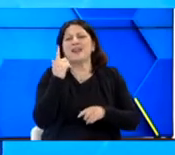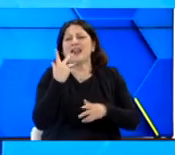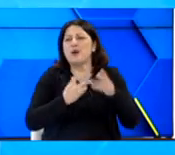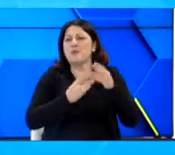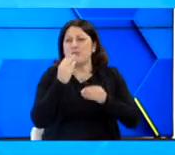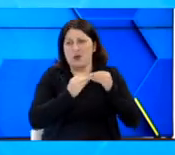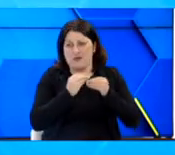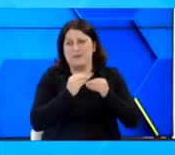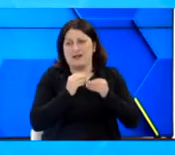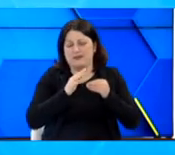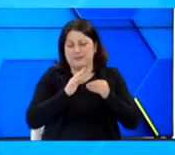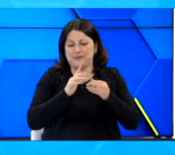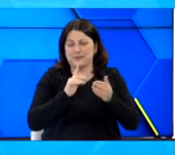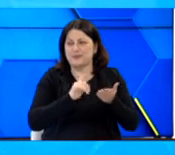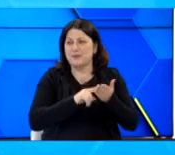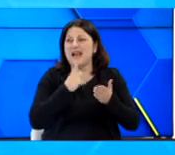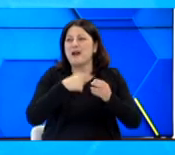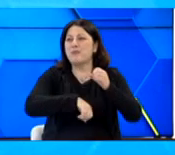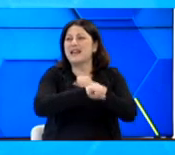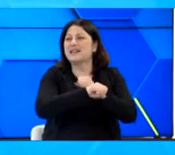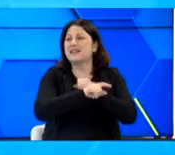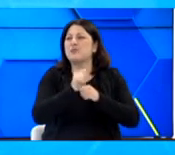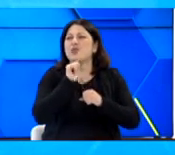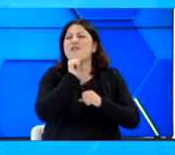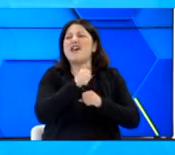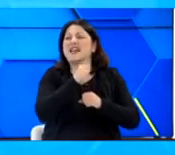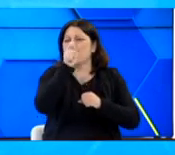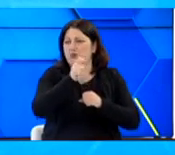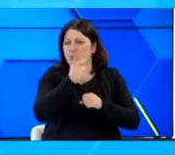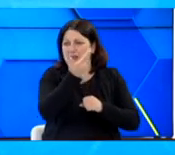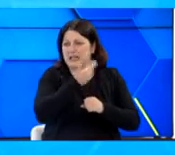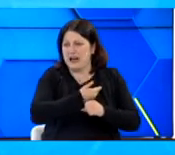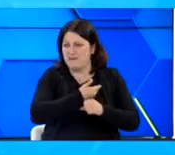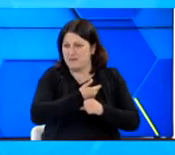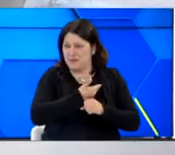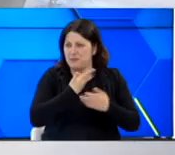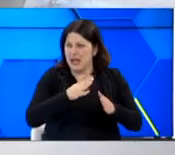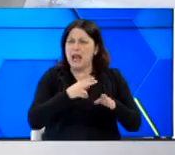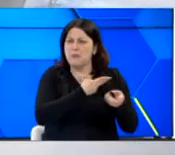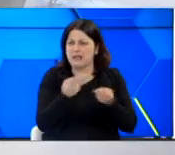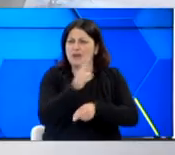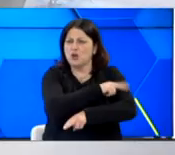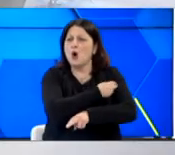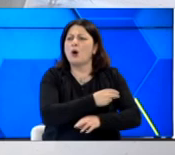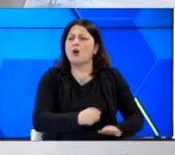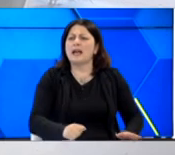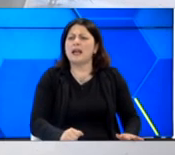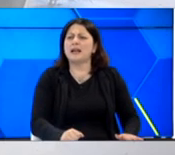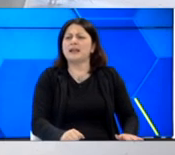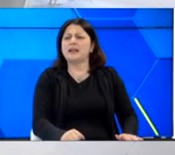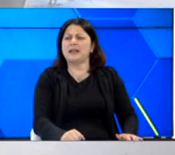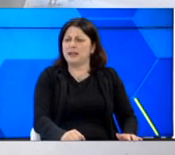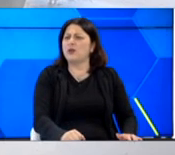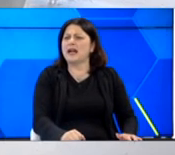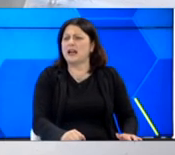κλείσουμε, να το πούμε αυτό, με έναν παίχτη της ομάδας του Μπελγίου που είχε ένα τραυματισμό, αλλά μεταφέρθηκε στο νοσοκομείο και εκεί διαπιστώθηκε ότι δεν Όλα